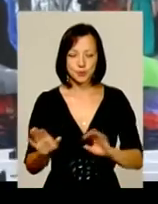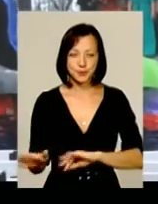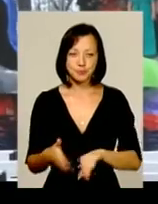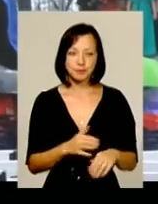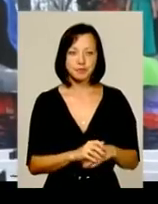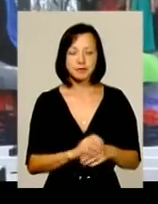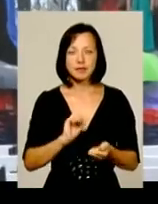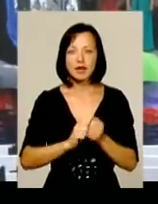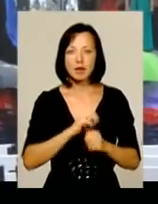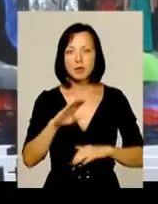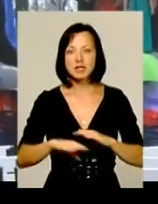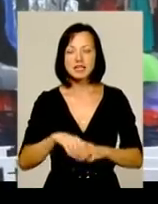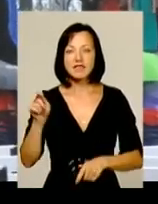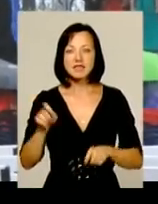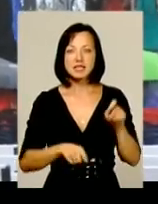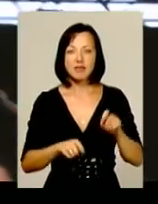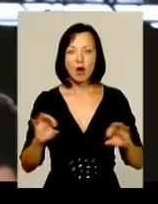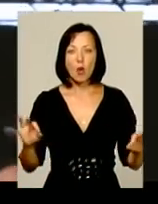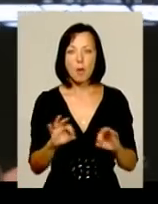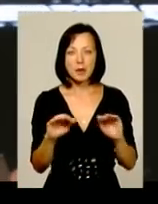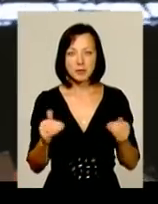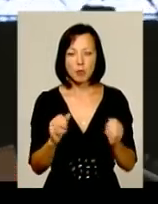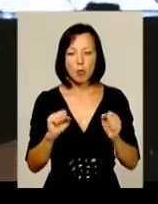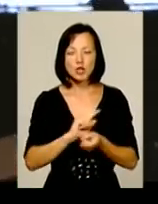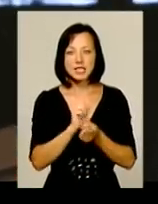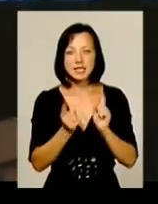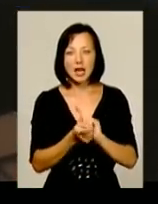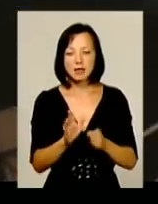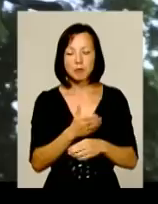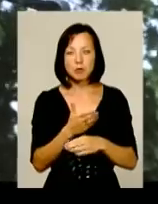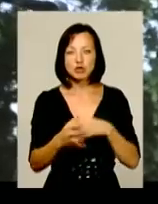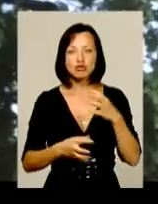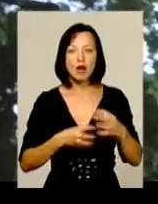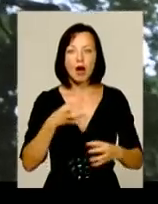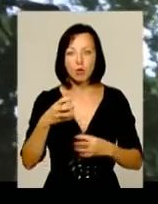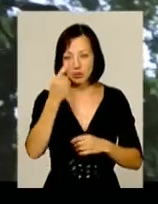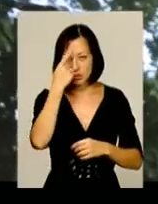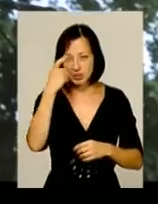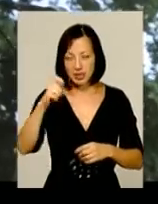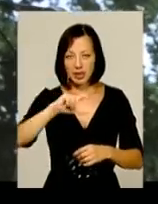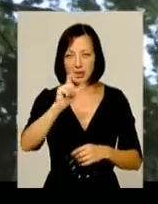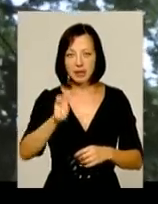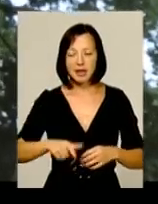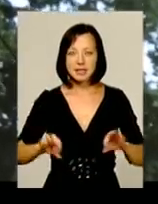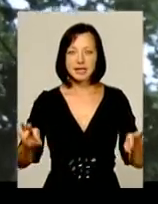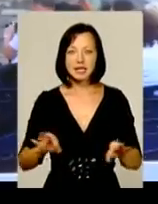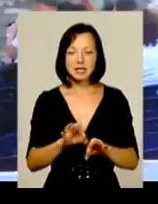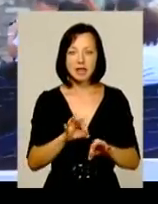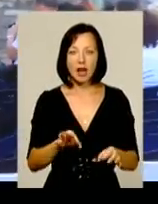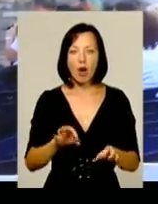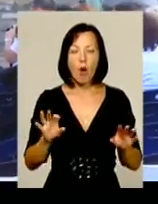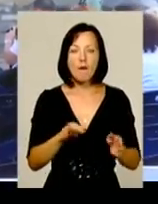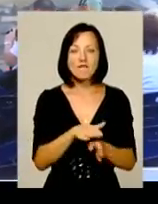Кам'янецький фестиваль опера в мініатюрі може стати інтернаціональним. На цьому наголосили італійський диригент Лоренцо Тацієрі та оперний